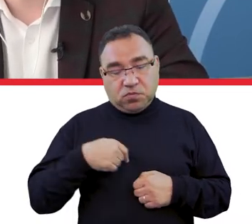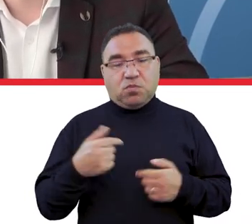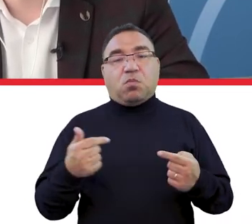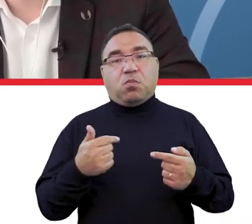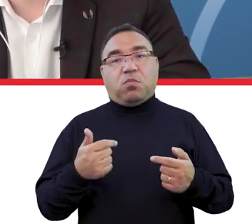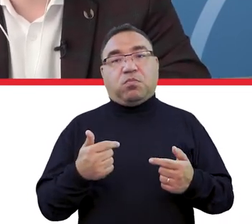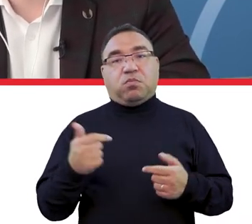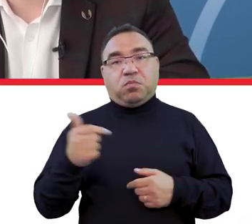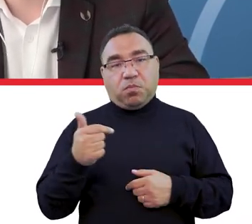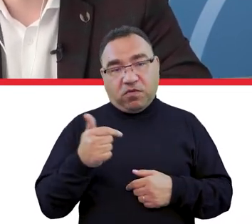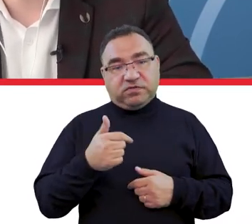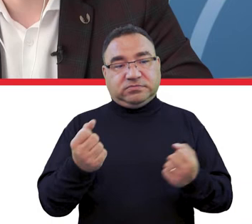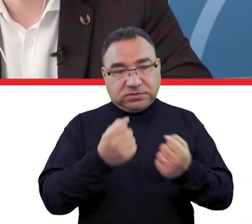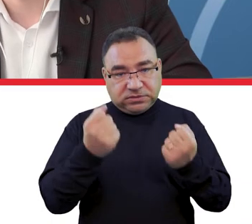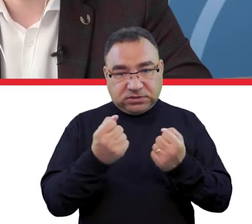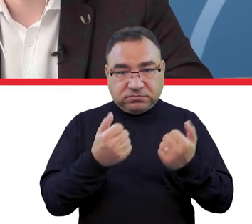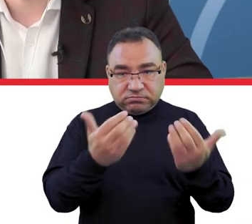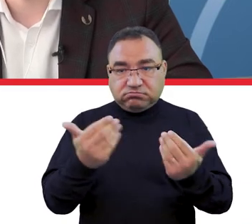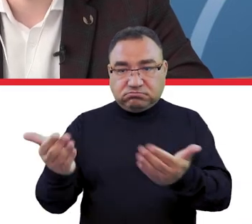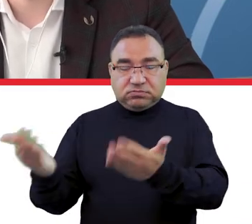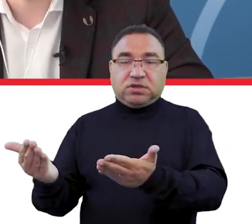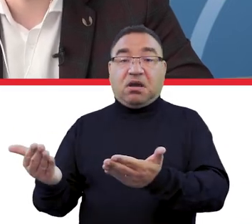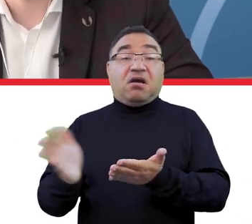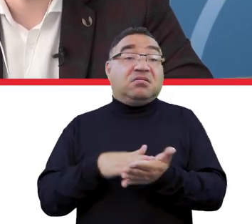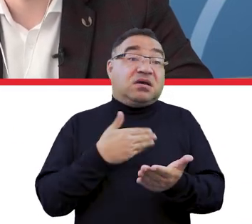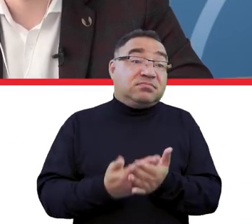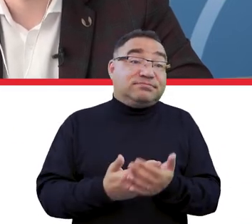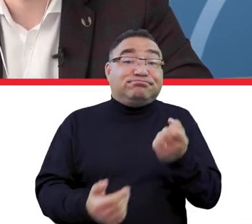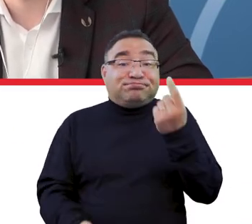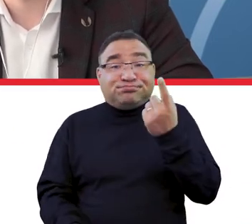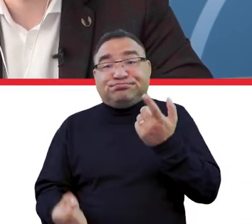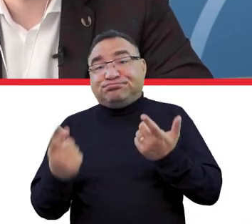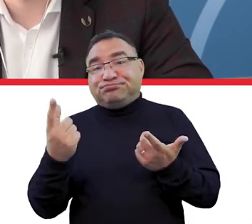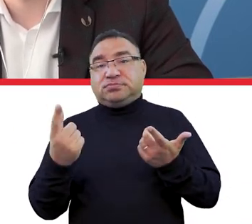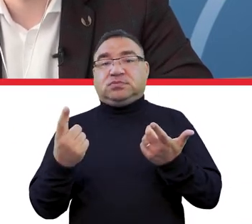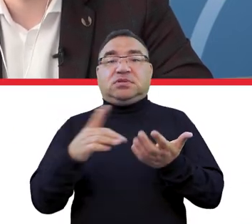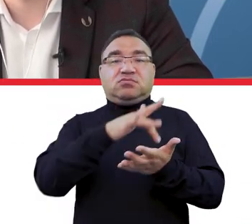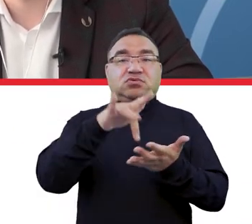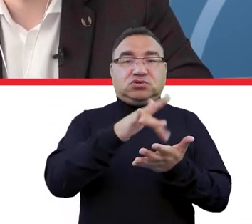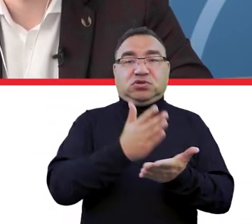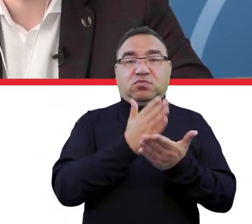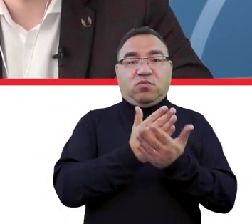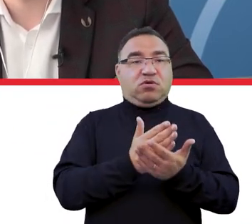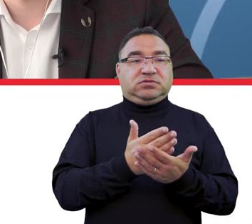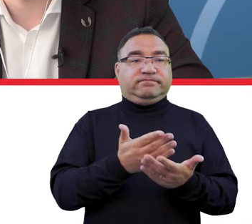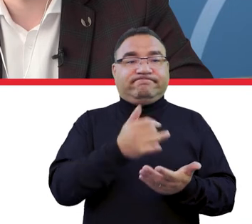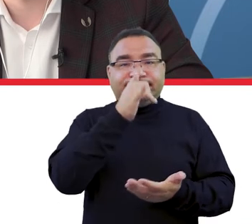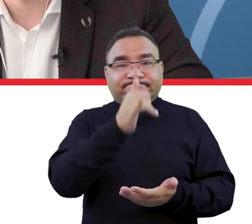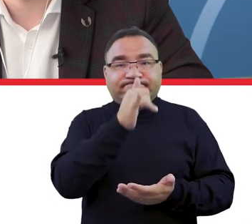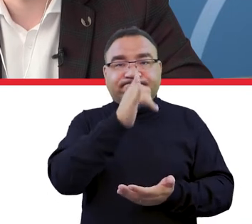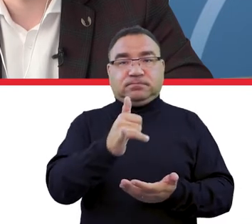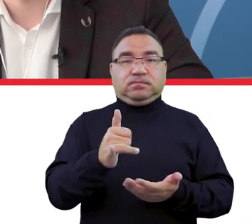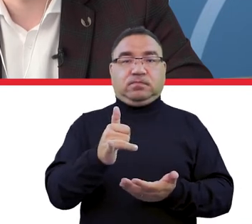usuwać te trudności. Jakby się okazało, że gdzieś któryś Ośrodek Pomocy sobie z tym nie radzi,